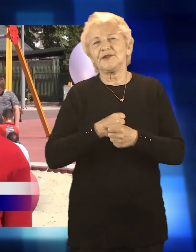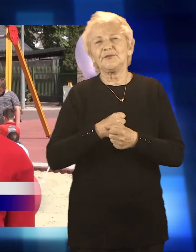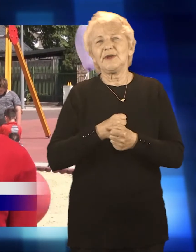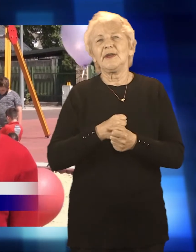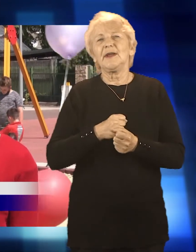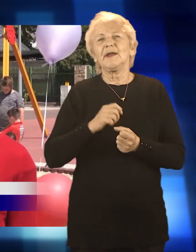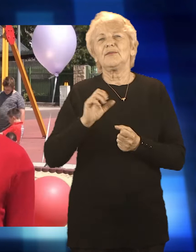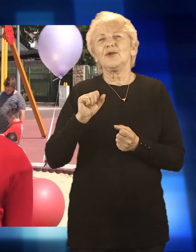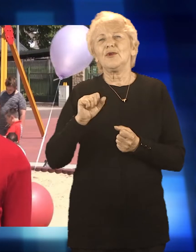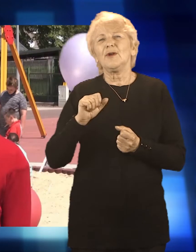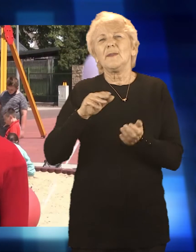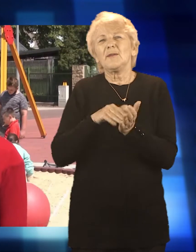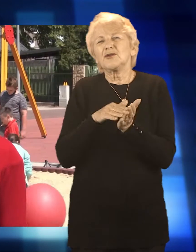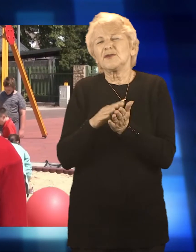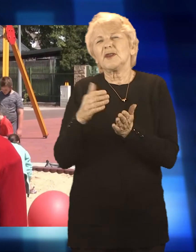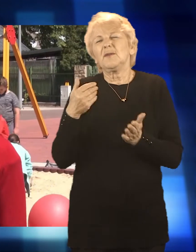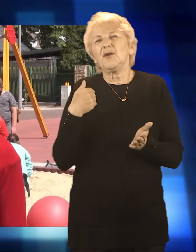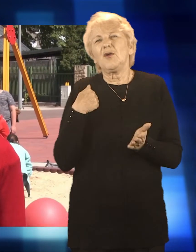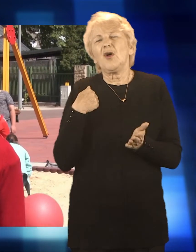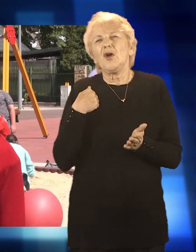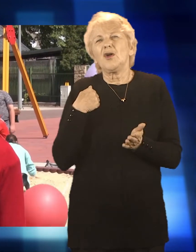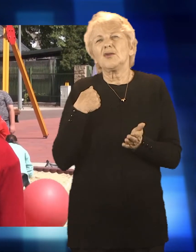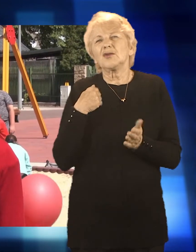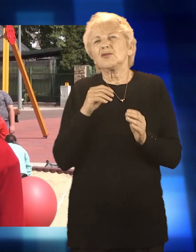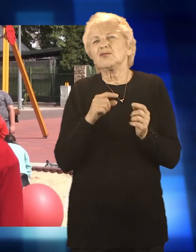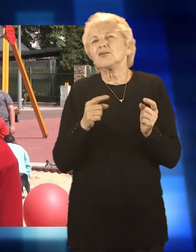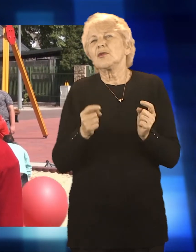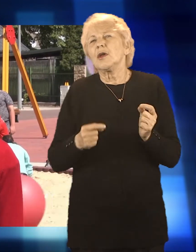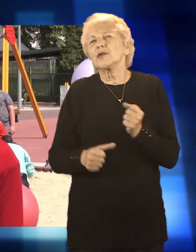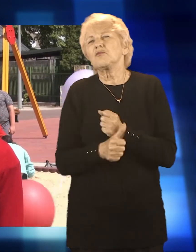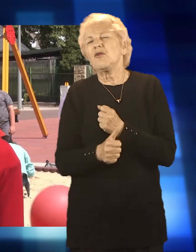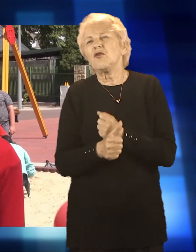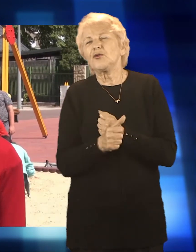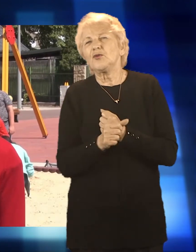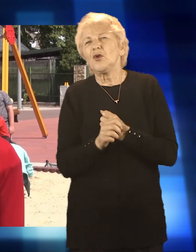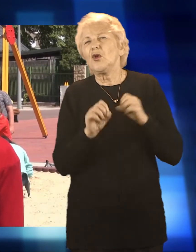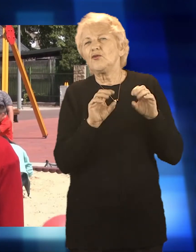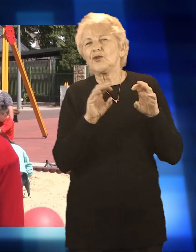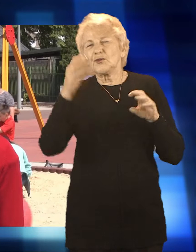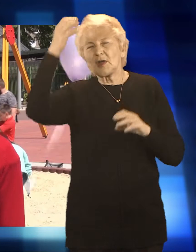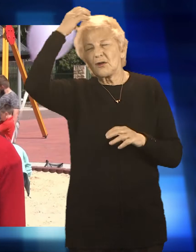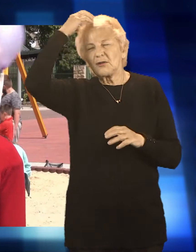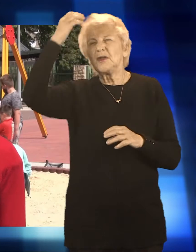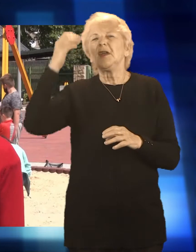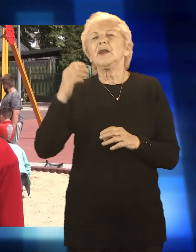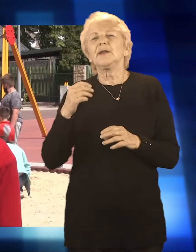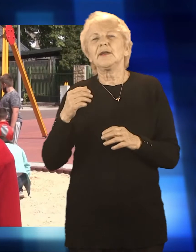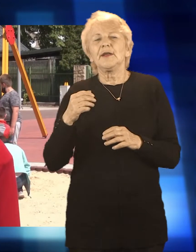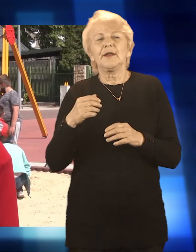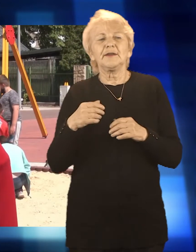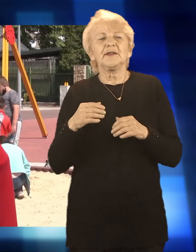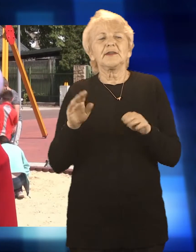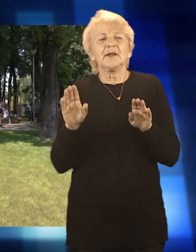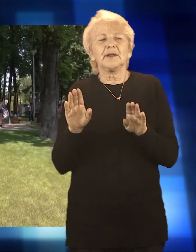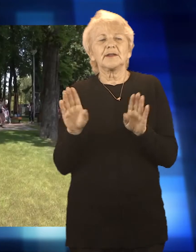jak zabawka w witrynie. Wszystkie dzieci przechodziły obok i patrzyły i tak już możeły, żeby wejść, że cieszę się, że ten dzień w